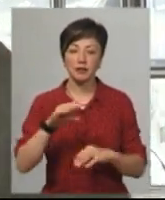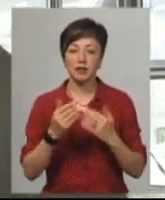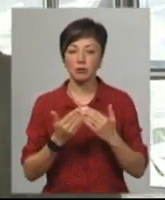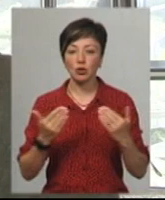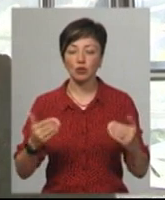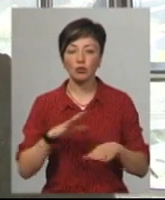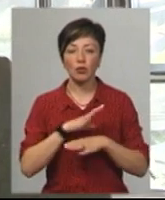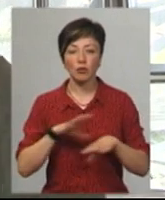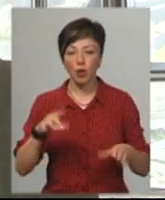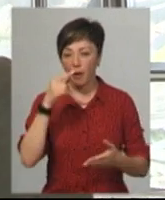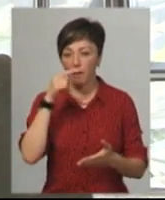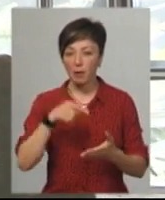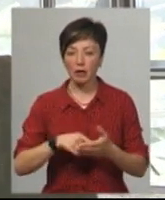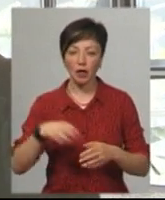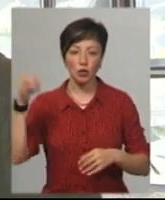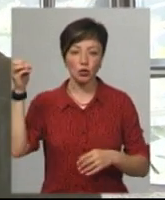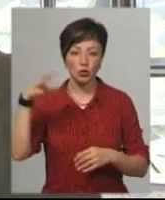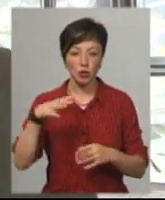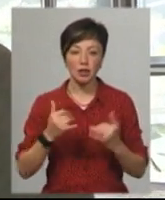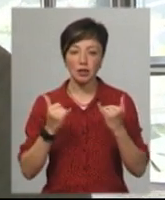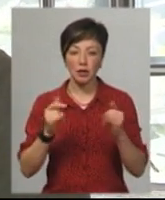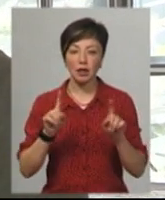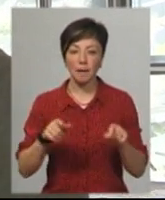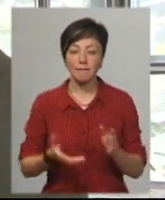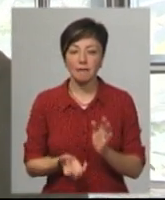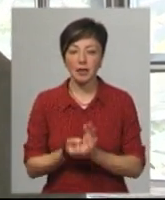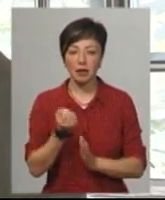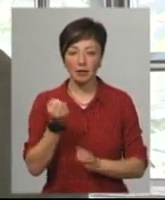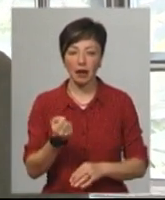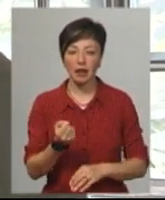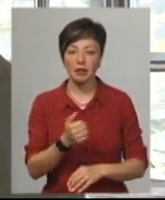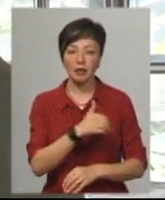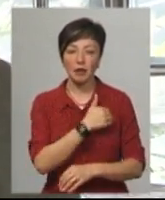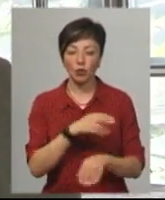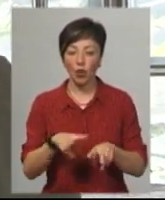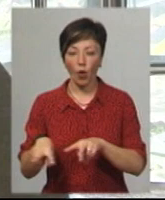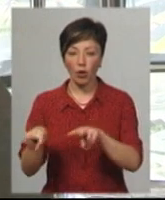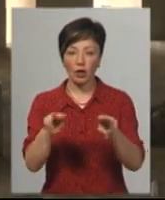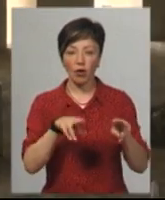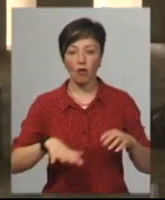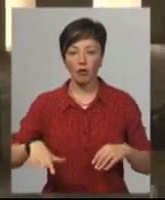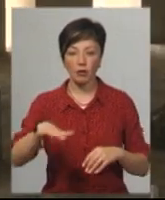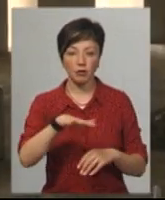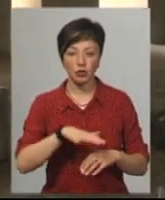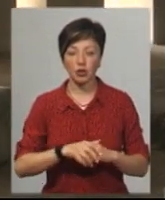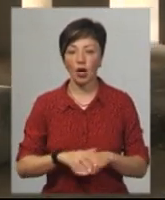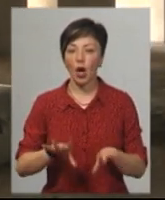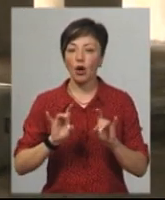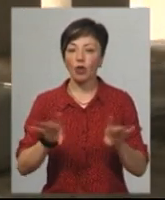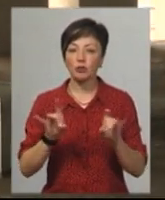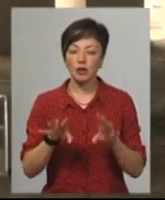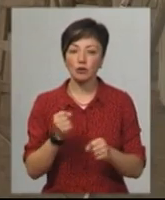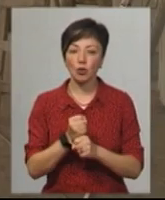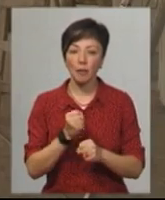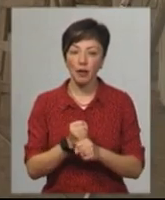для того, щоб не було прямого попадання сонця на них, для того і для підтримки температури однакової в приміщенні. Чоловік розповідає, що